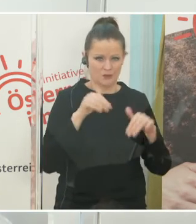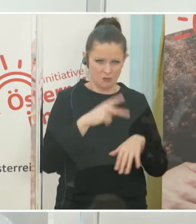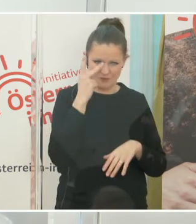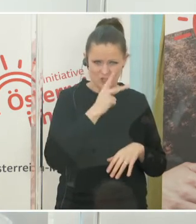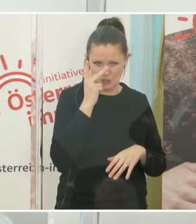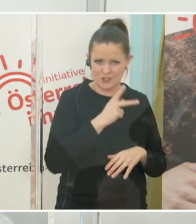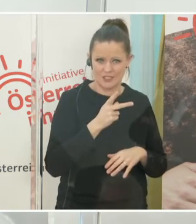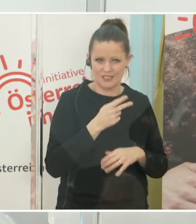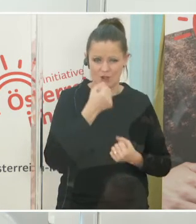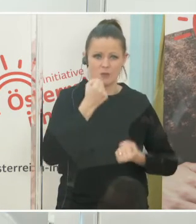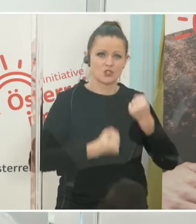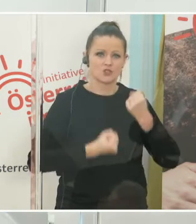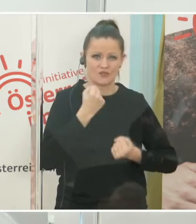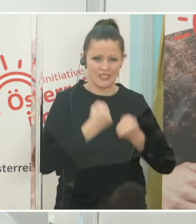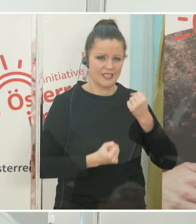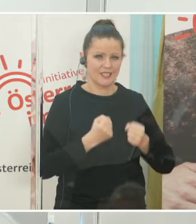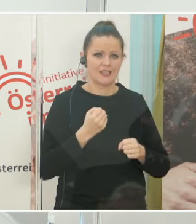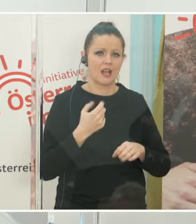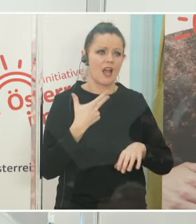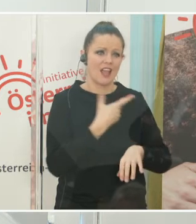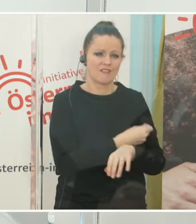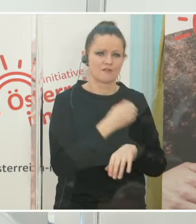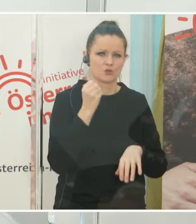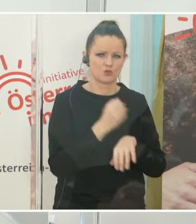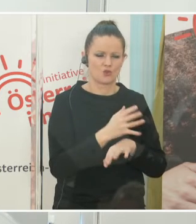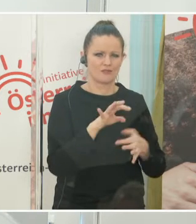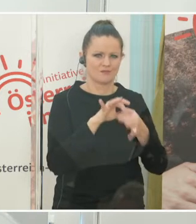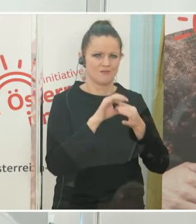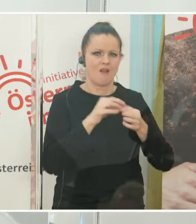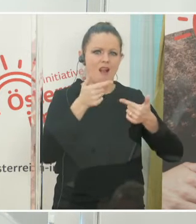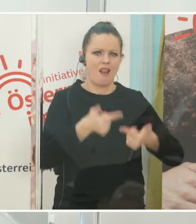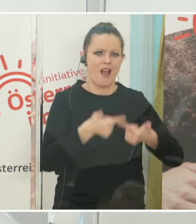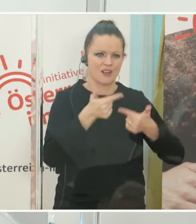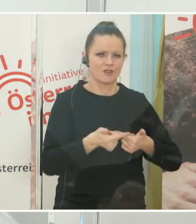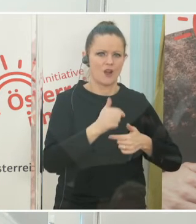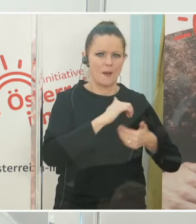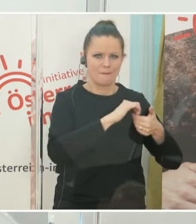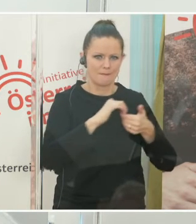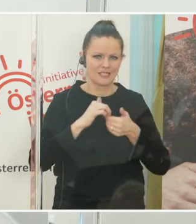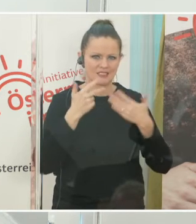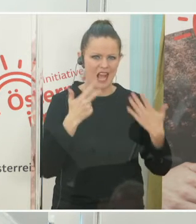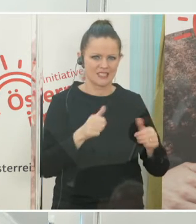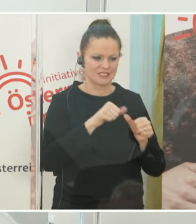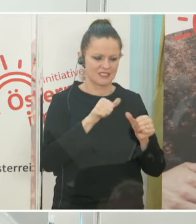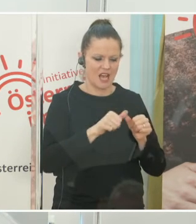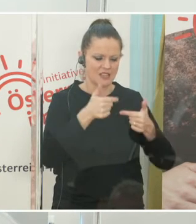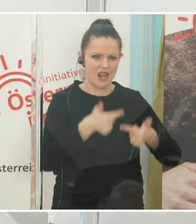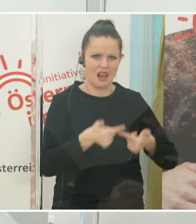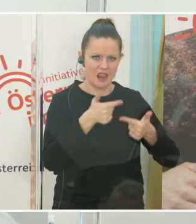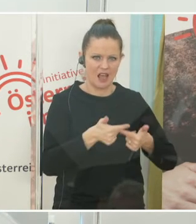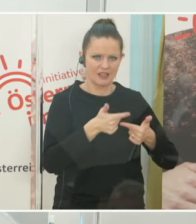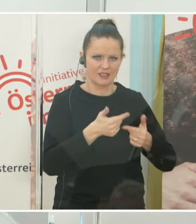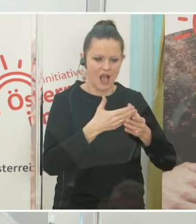ein schwieriger Impfstoff von Seiten der Lagerung ist und daher, der muss auf minus 80 Grad gelagert werden, wird